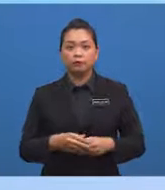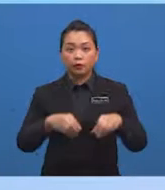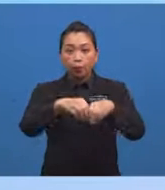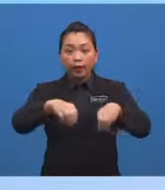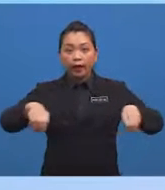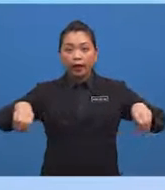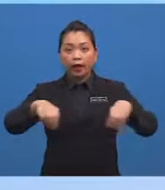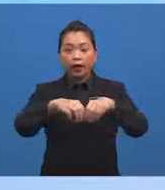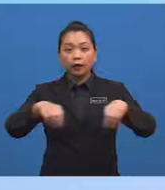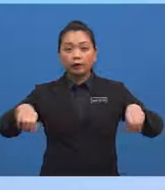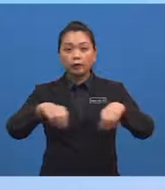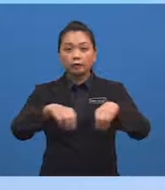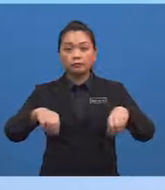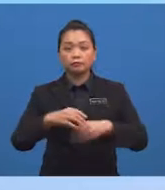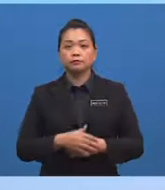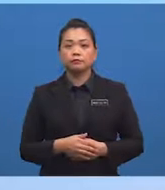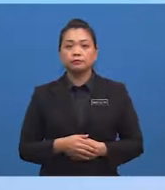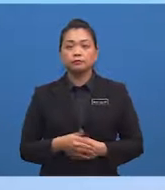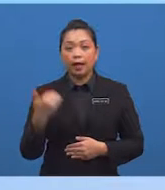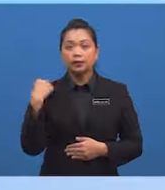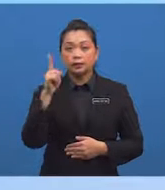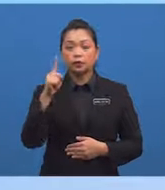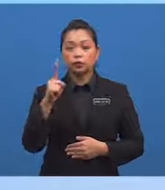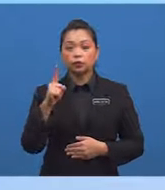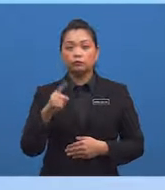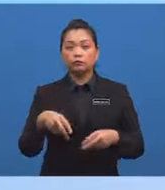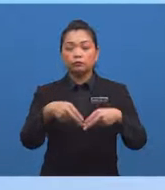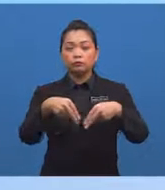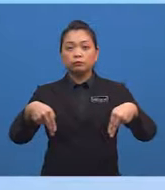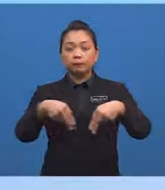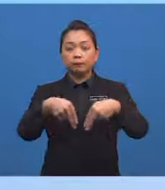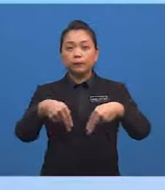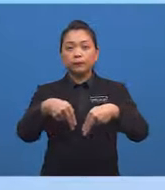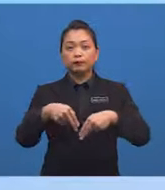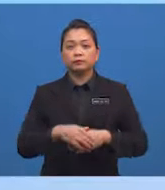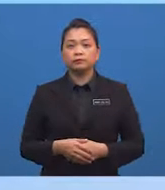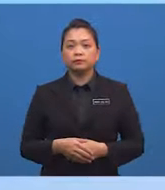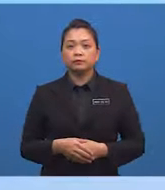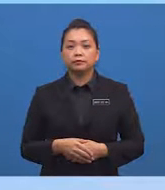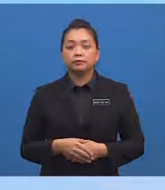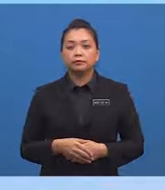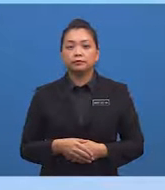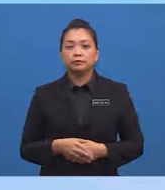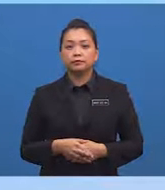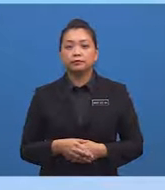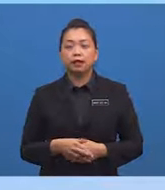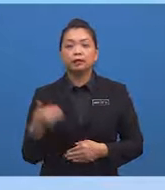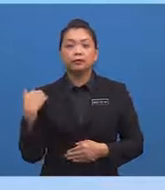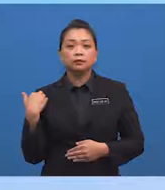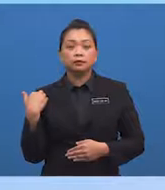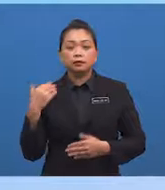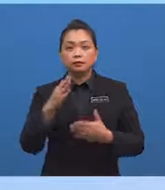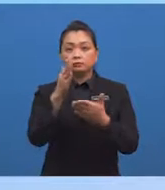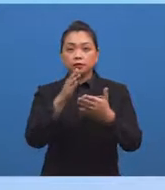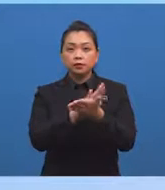Terdapat sebatang pembaris yang terletak di atas jeriji tersebut membentuk